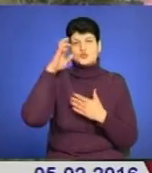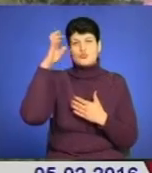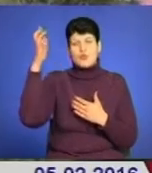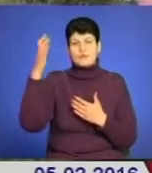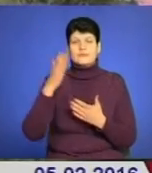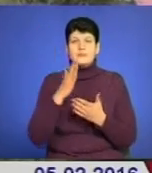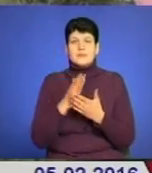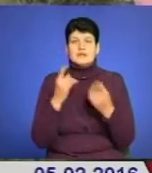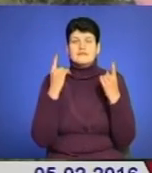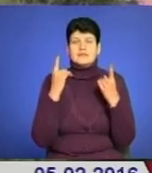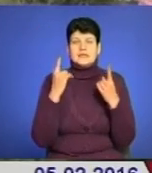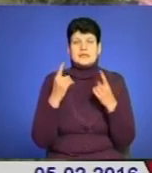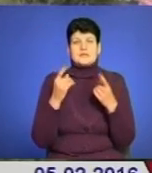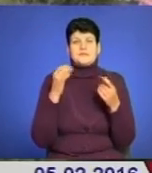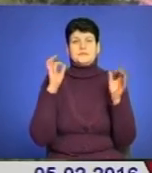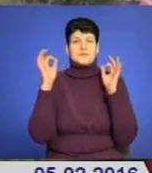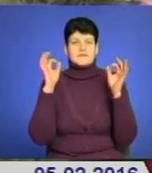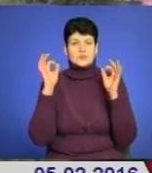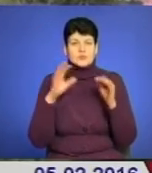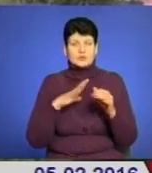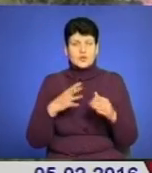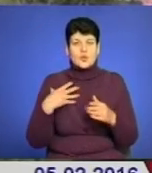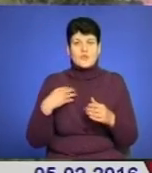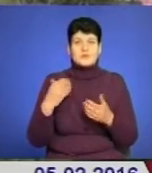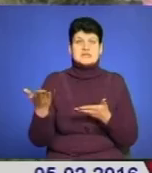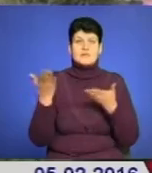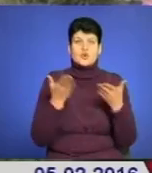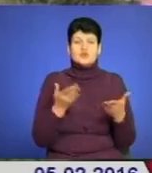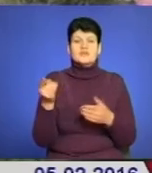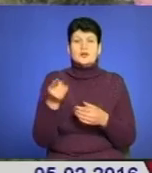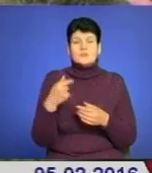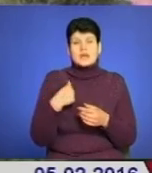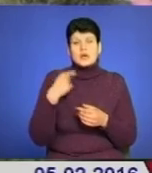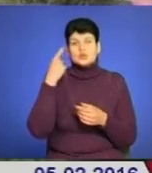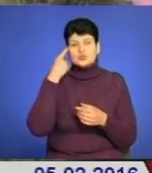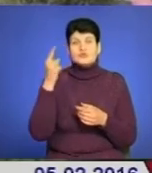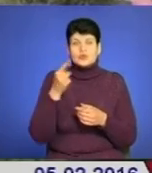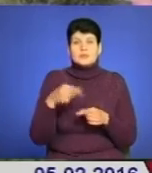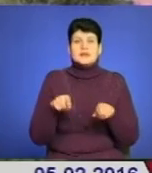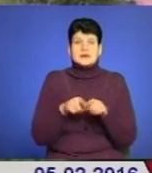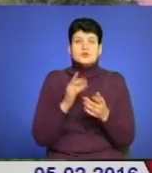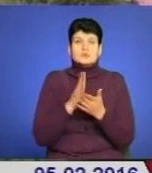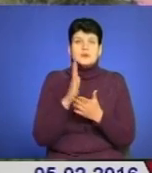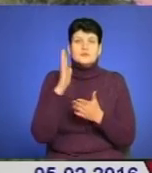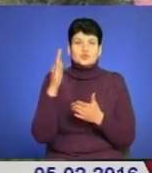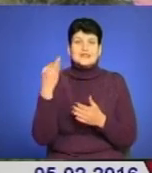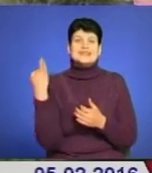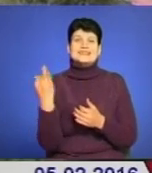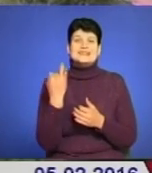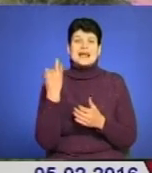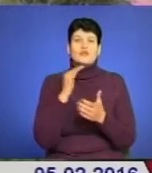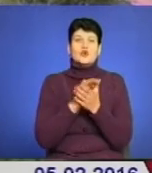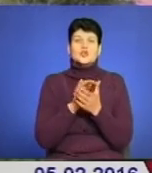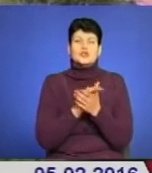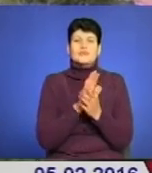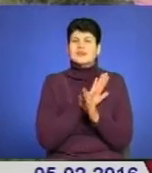мала дуже гарні відгуки у Львові, а тепер ми запрошуємо Тернопіль, бо я думаю, що в Тернополі теж людям мало б бути цікаво ознайомитися не з